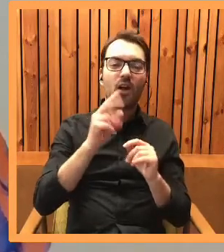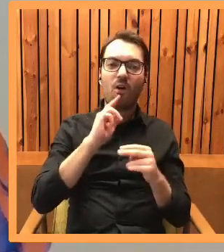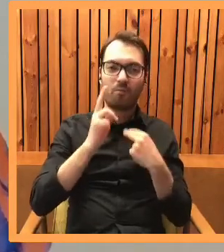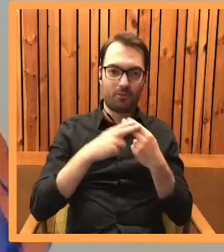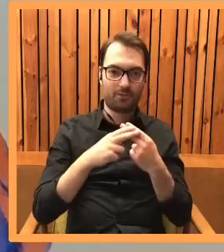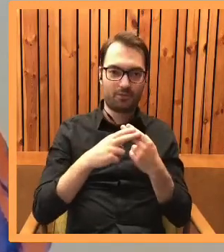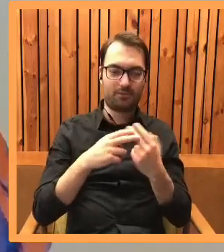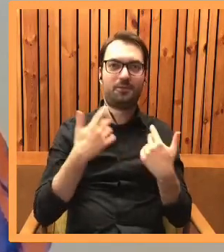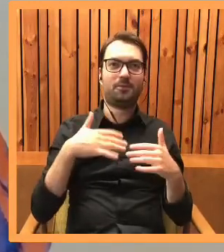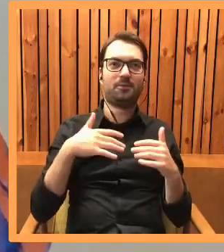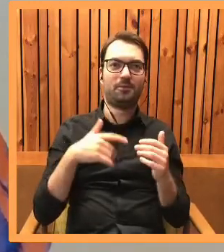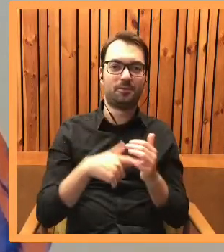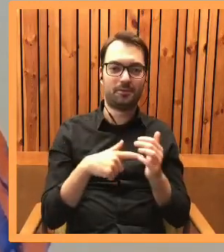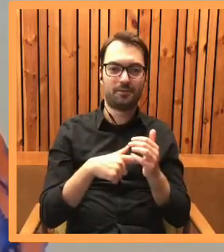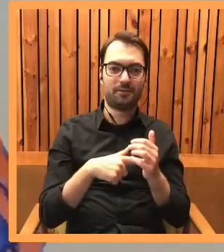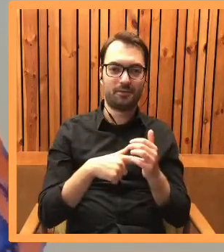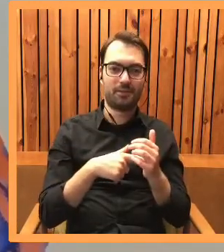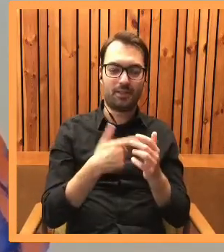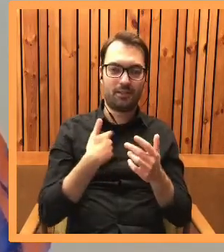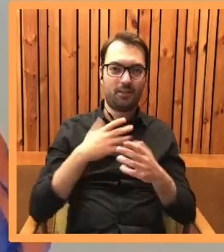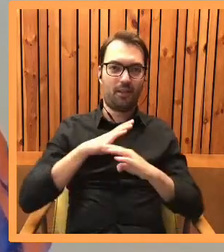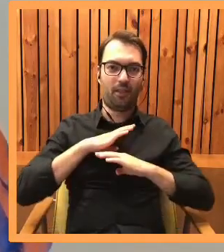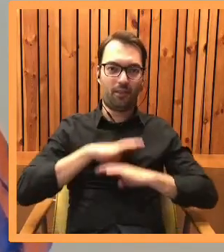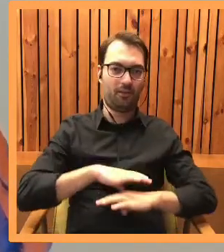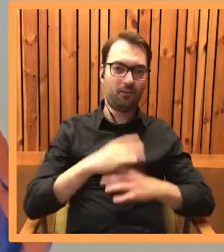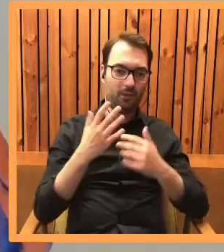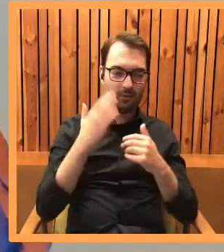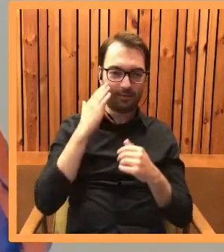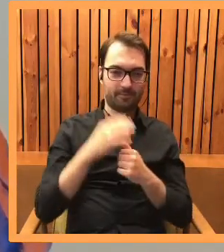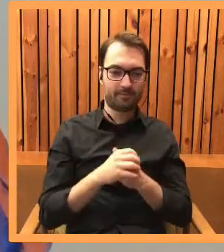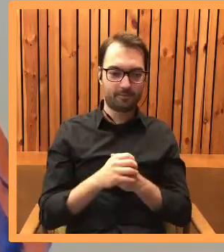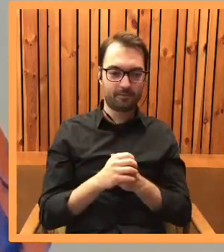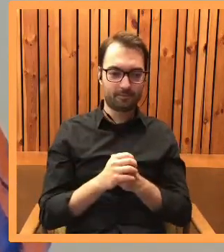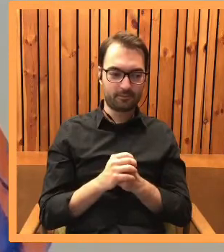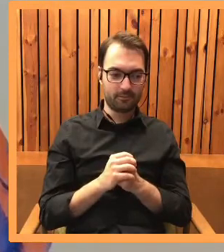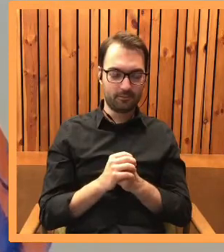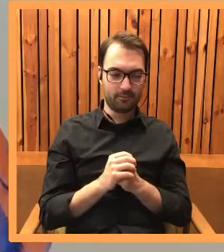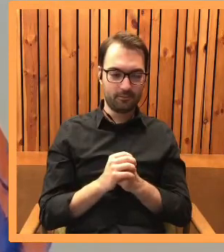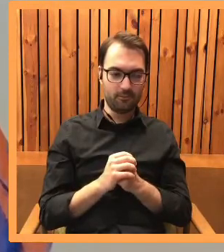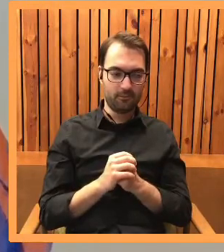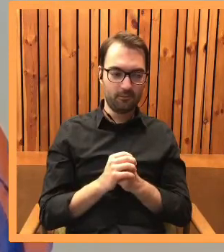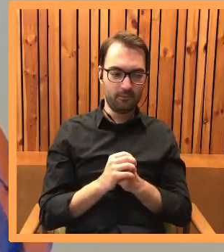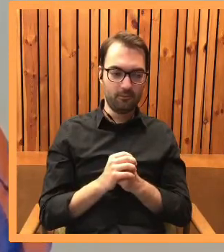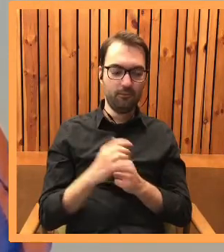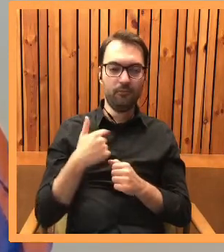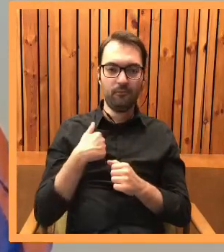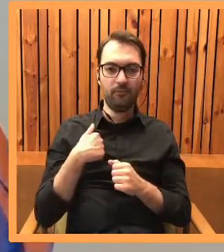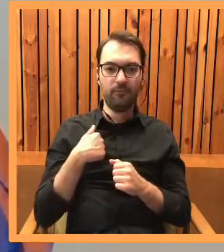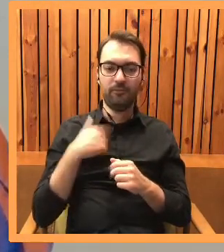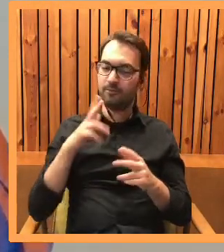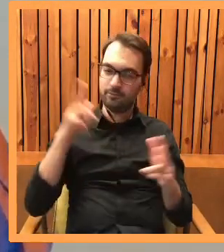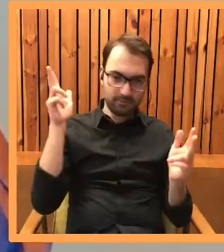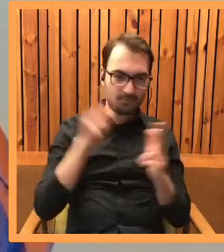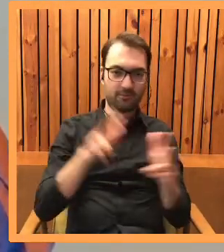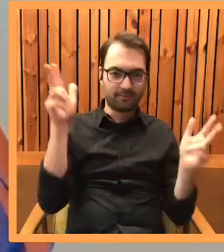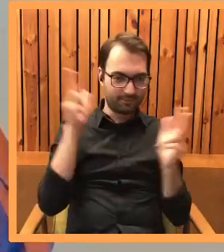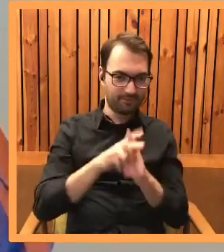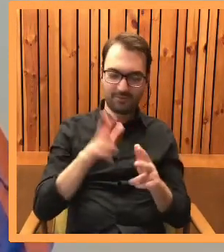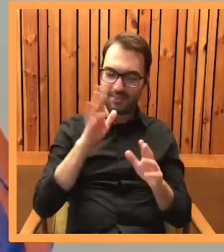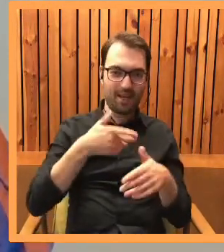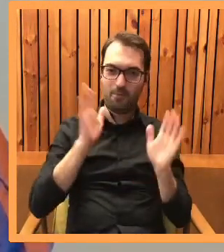więc takie rzeczy potrafią skutecznie podciąć skrzydła, ale jestem osobą, która jeżeli nie drzwiami, to wejdzie oknem